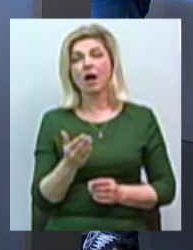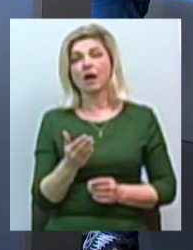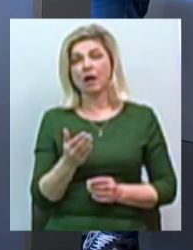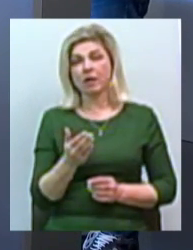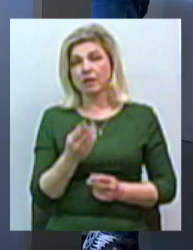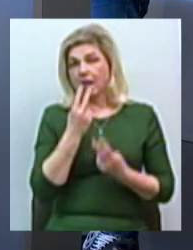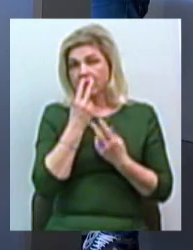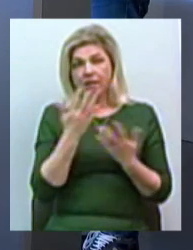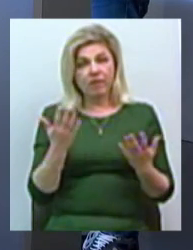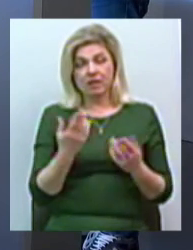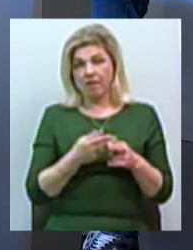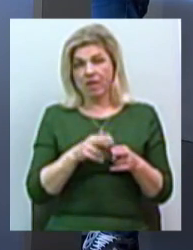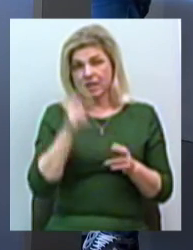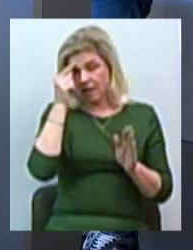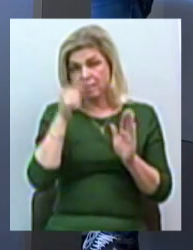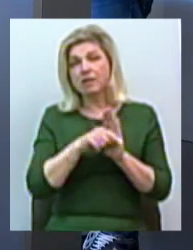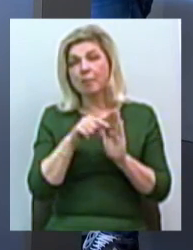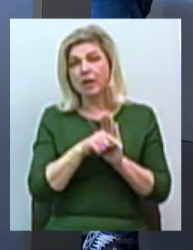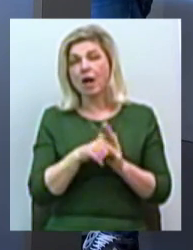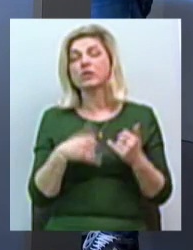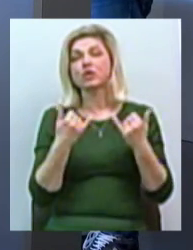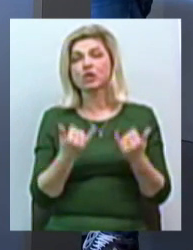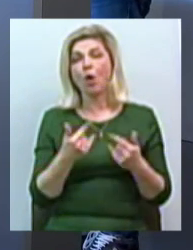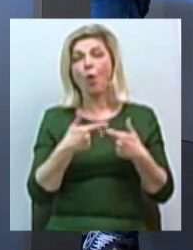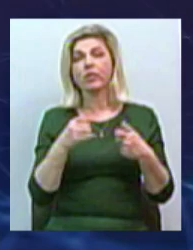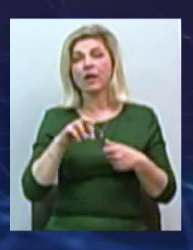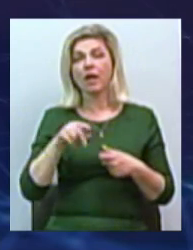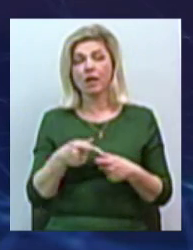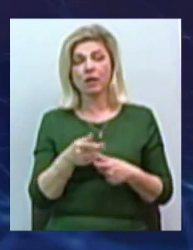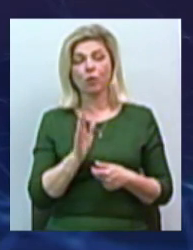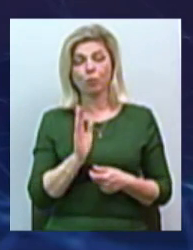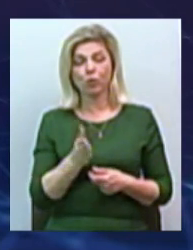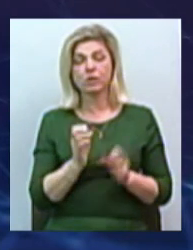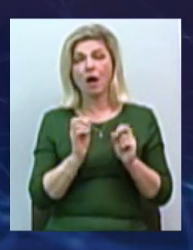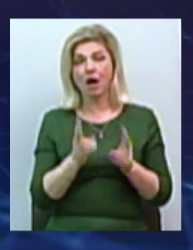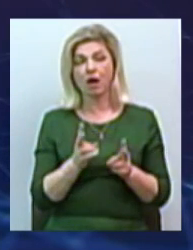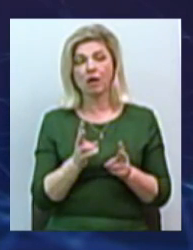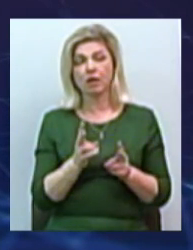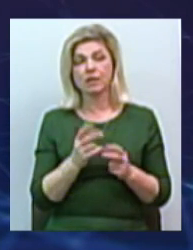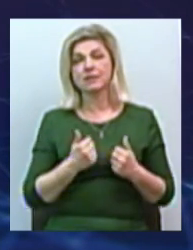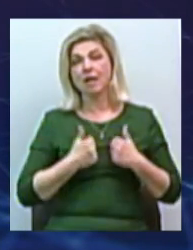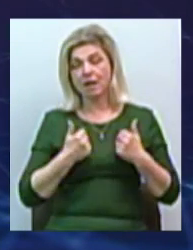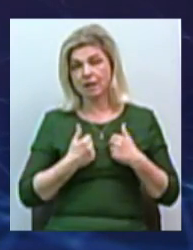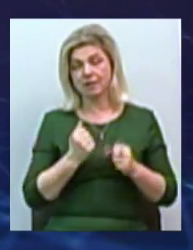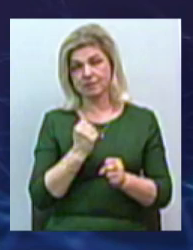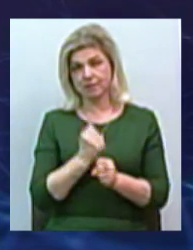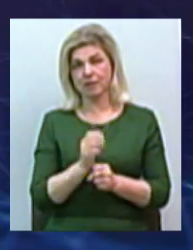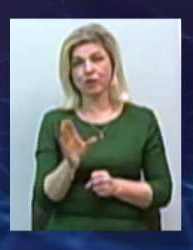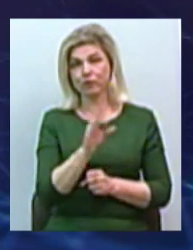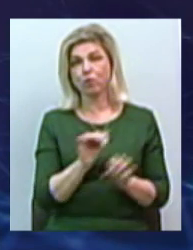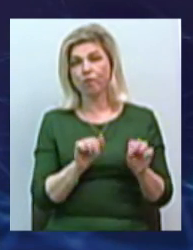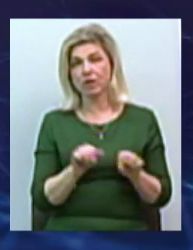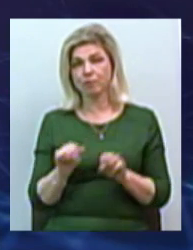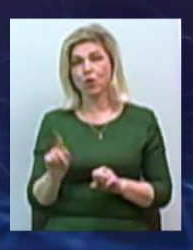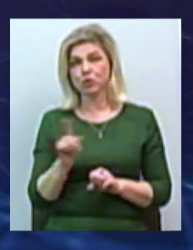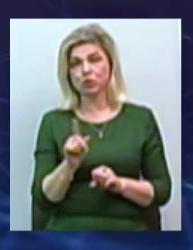бачили в цьому цілесообразності. Зараз отель буде, ну, як мені кажуть, він буде старатися зробити все возможне, щоб пройти